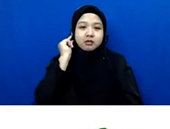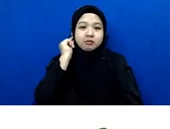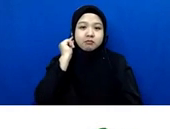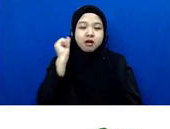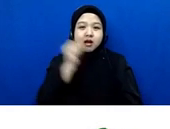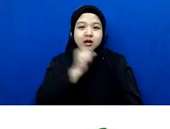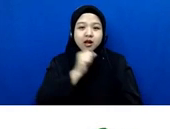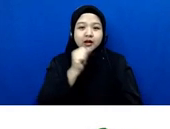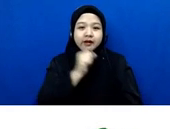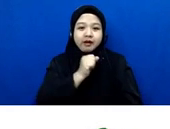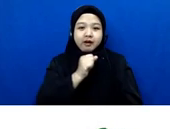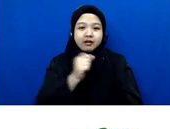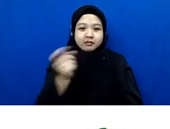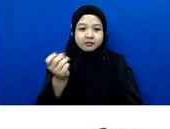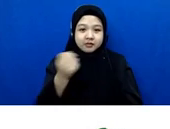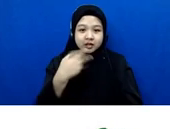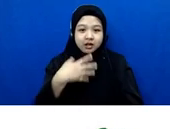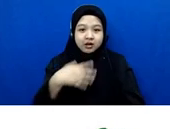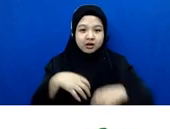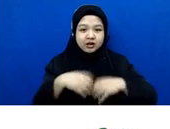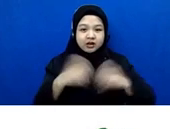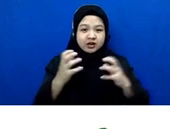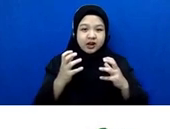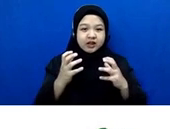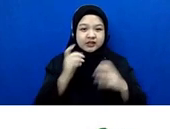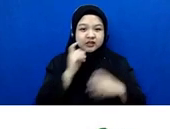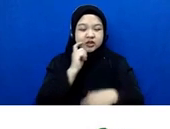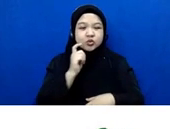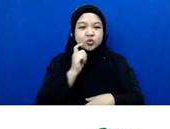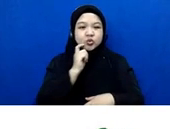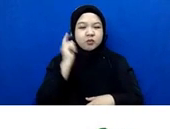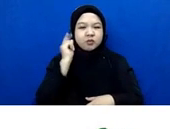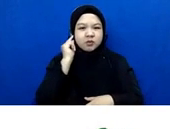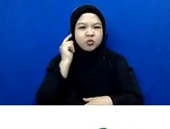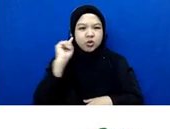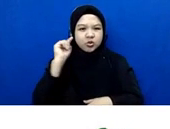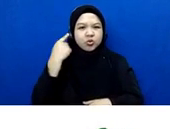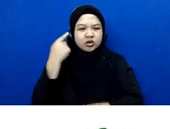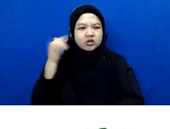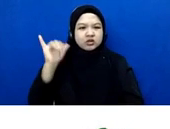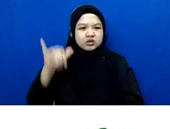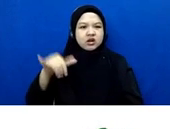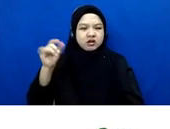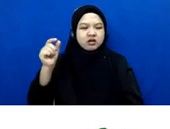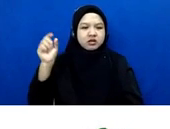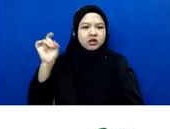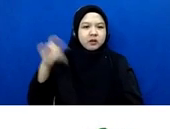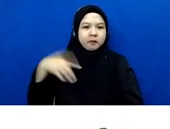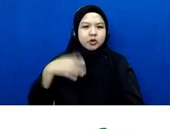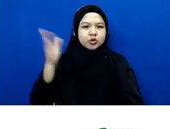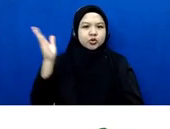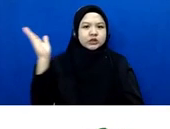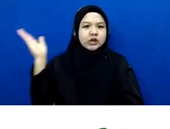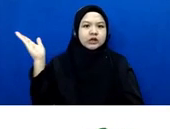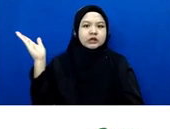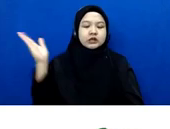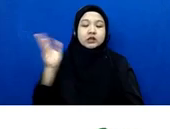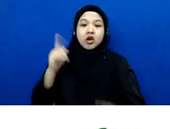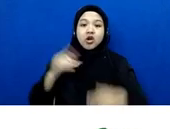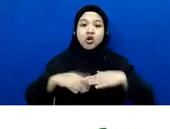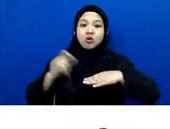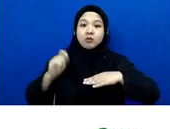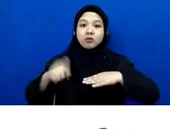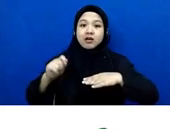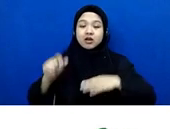seksual bagi perempuan tuli ini kayaknya masuk dari contoh yang saya sebutin jadi kalau di peradilan umum untuk jenis